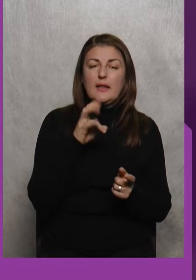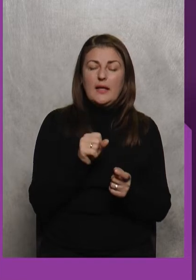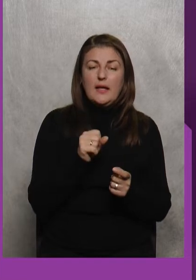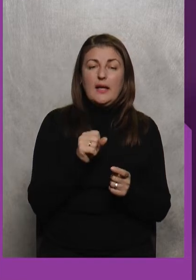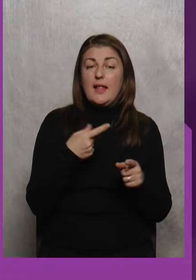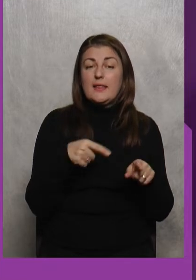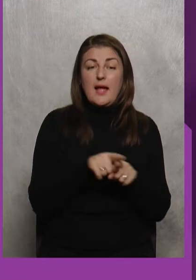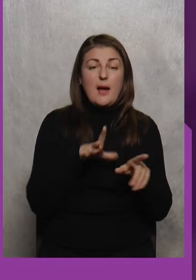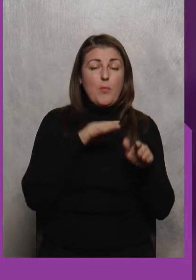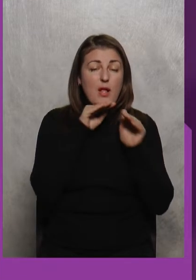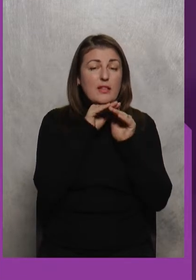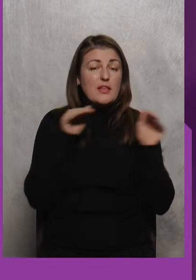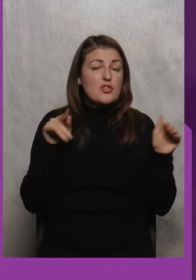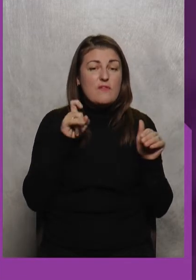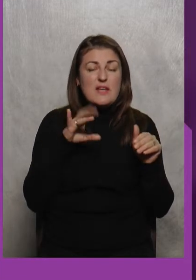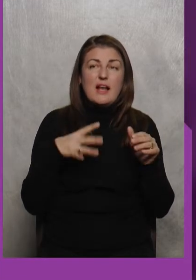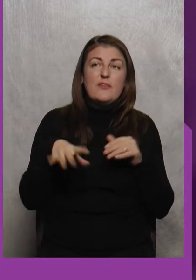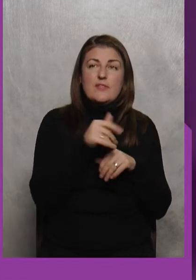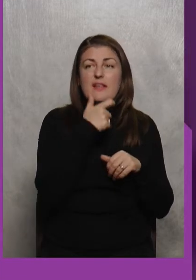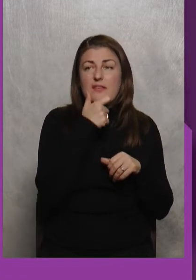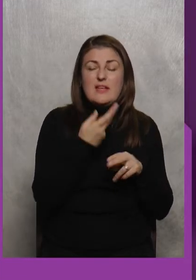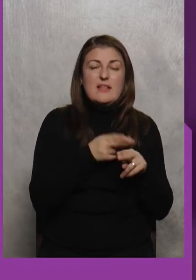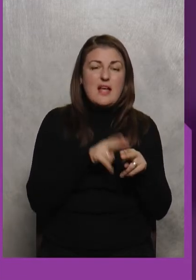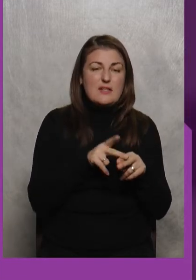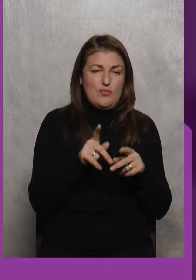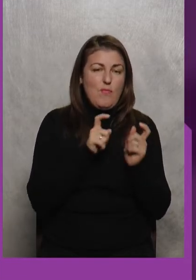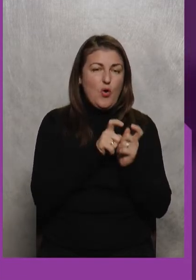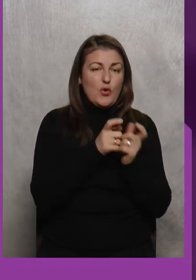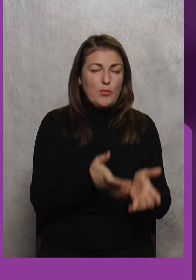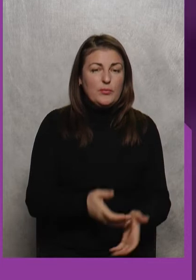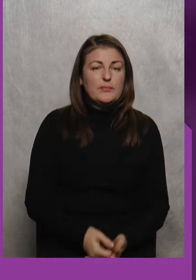Така була Тиша Взагалі Всі Всі Дивилися На цю Боротьбу